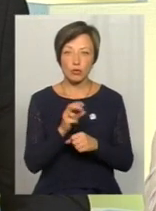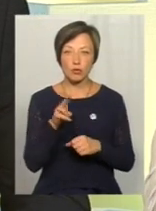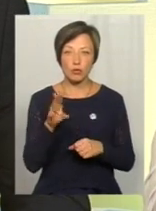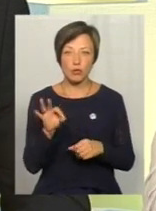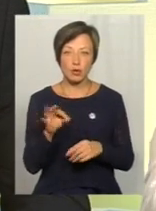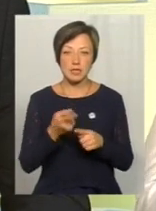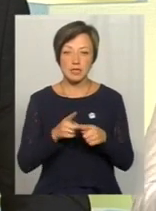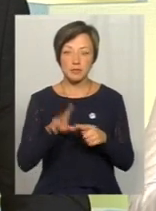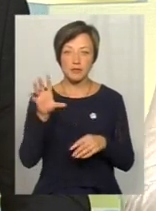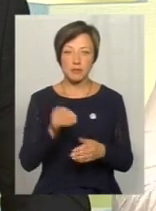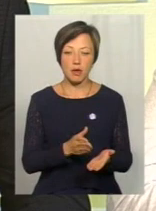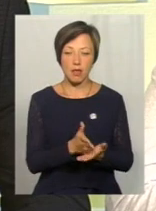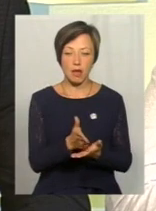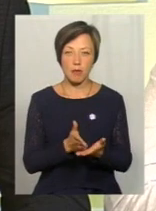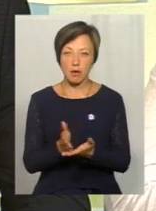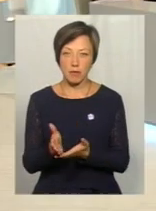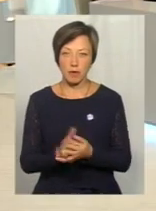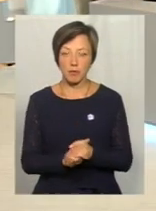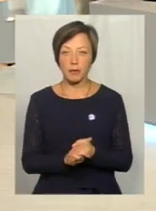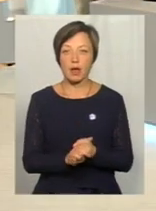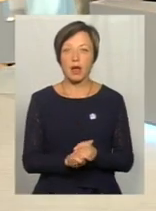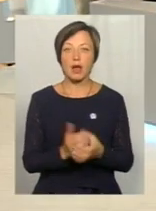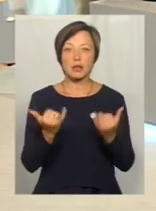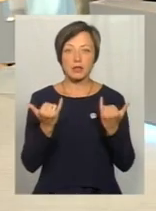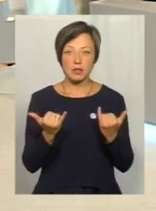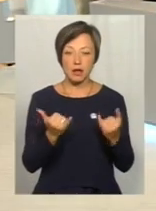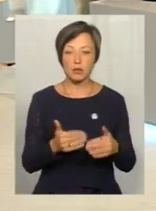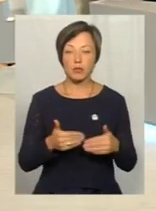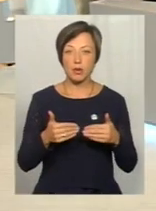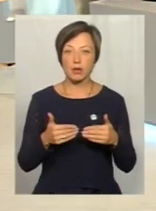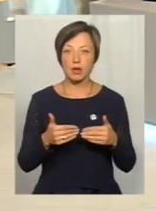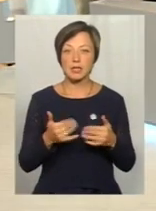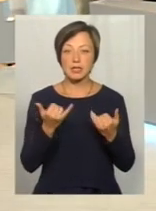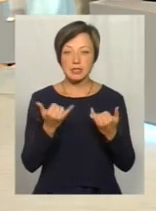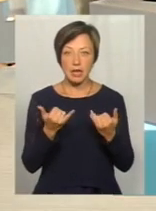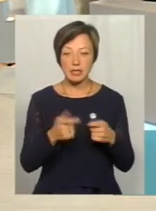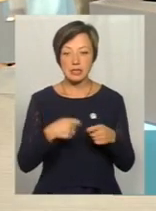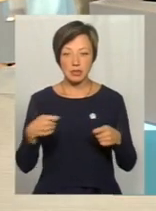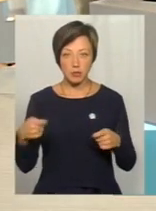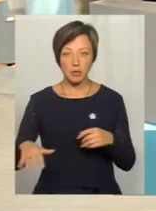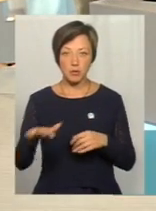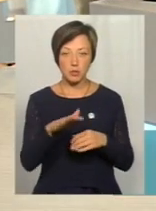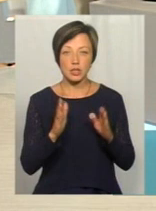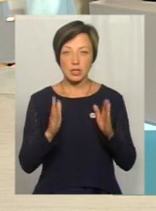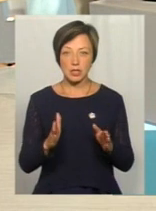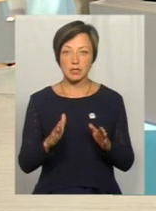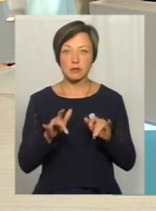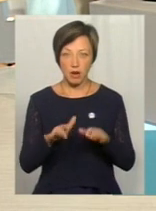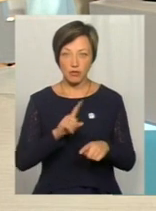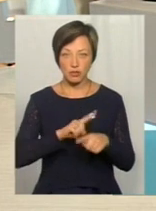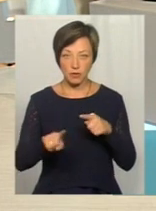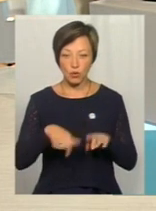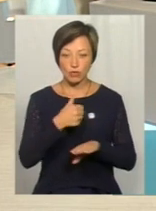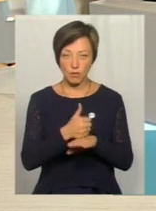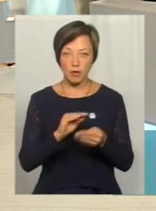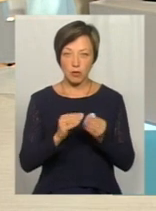цим всім напрямкам. Тобто, на даному... Зараз затримка за приміщенням, так? А як тільки буде приміщення, справа піде швидше? Основна